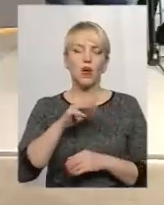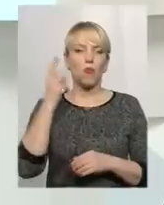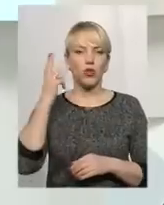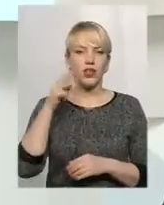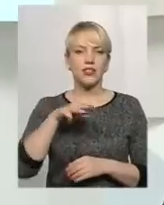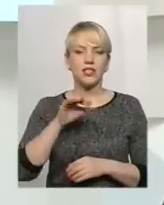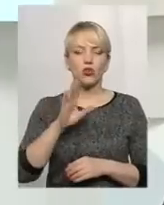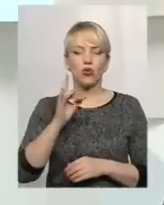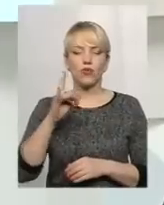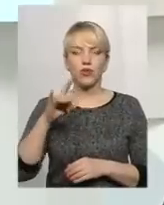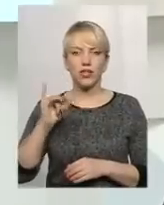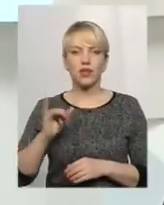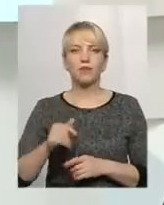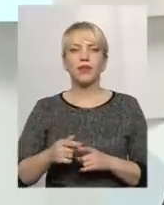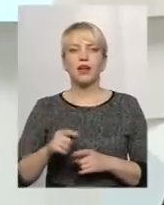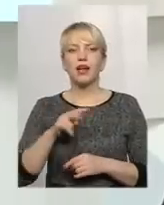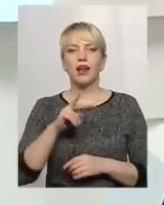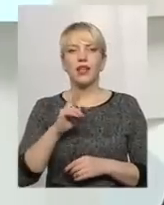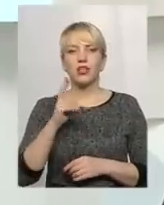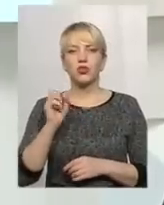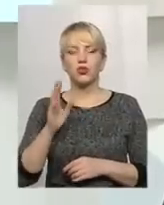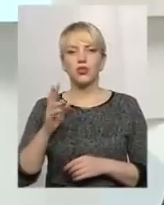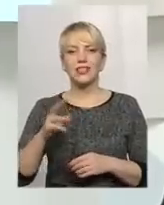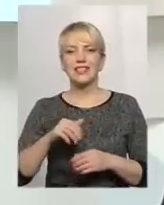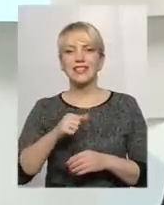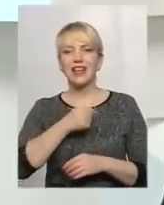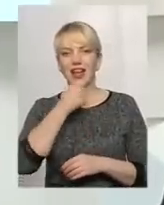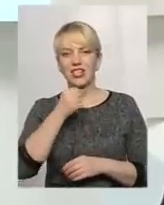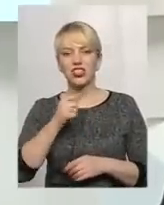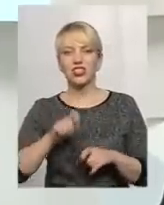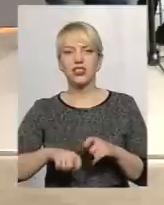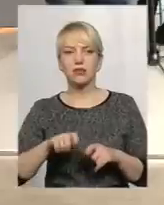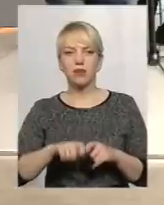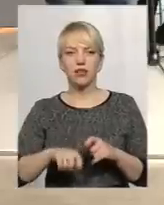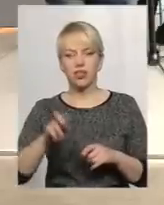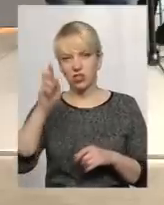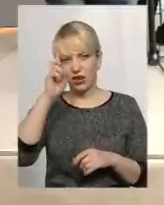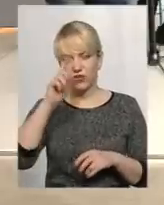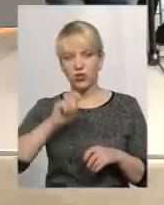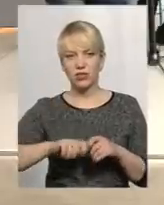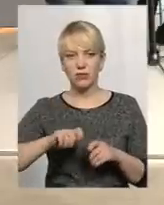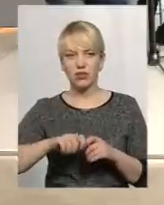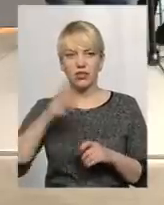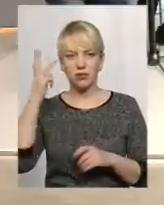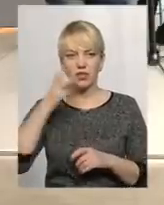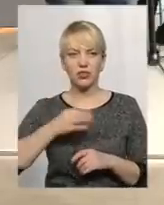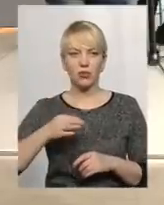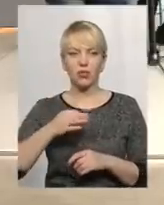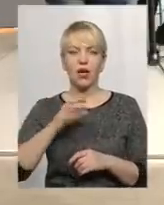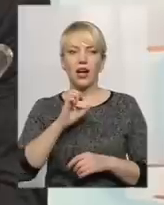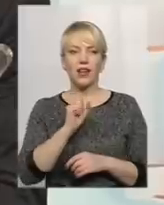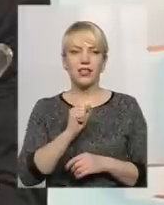Ліщук, старший державний інспектор Державної екологічної інспекції у Хмельницькій області та Анастасія